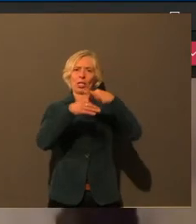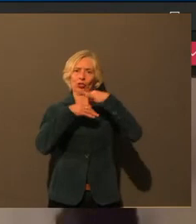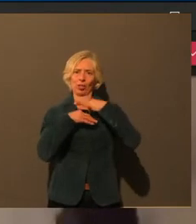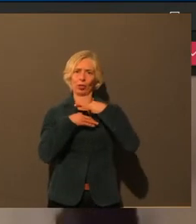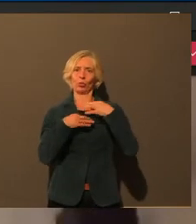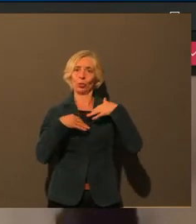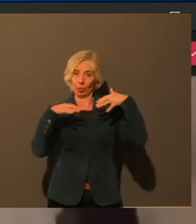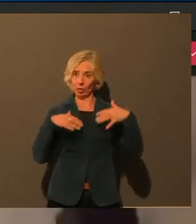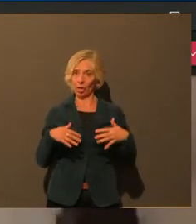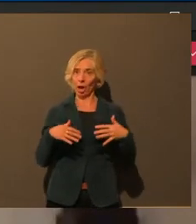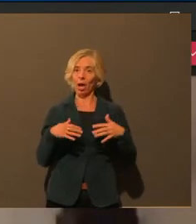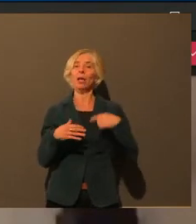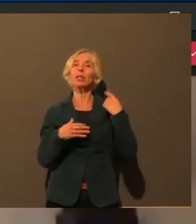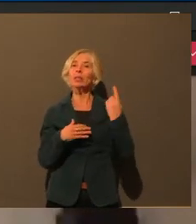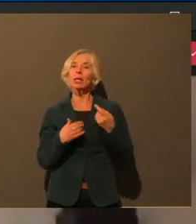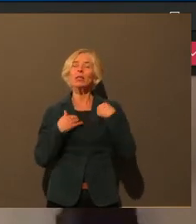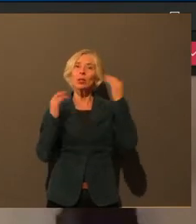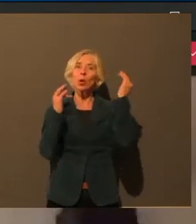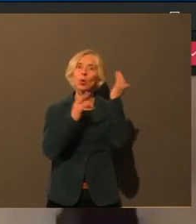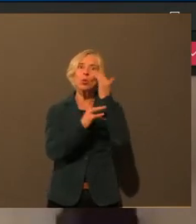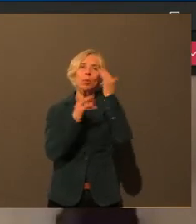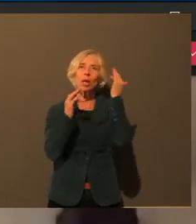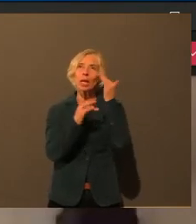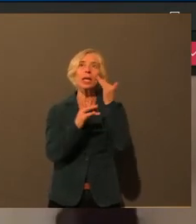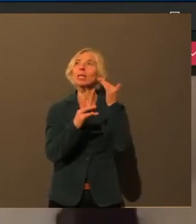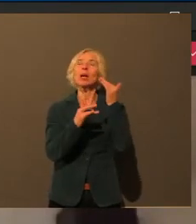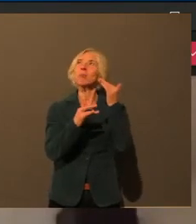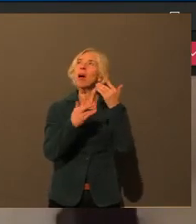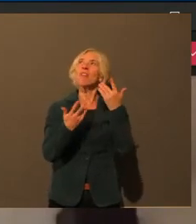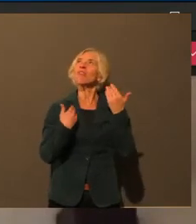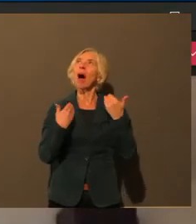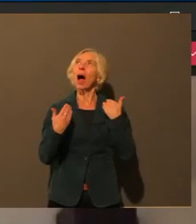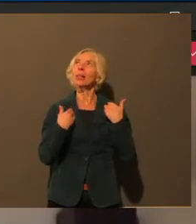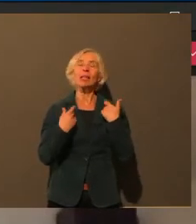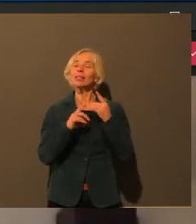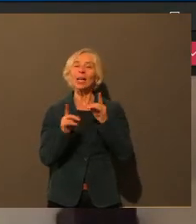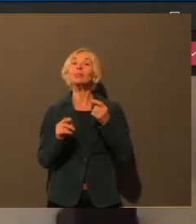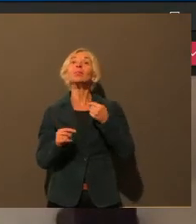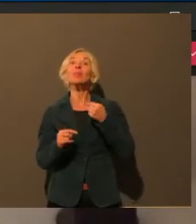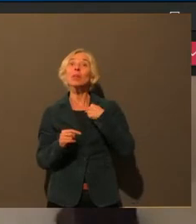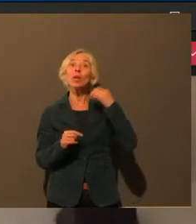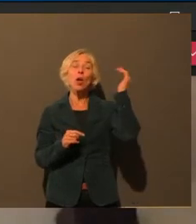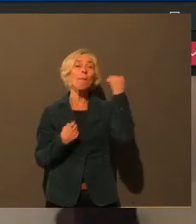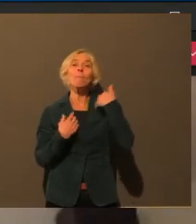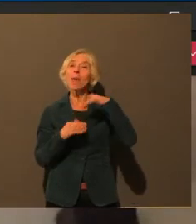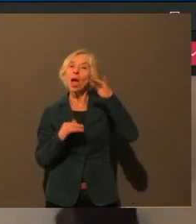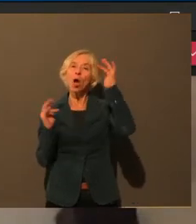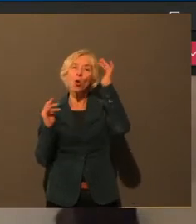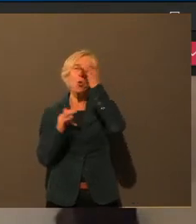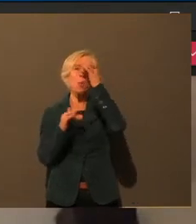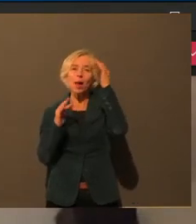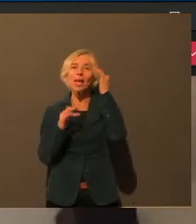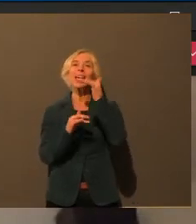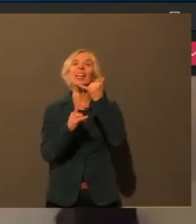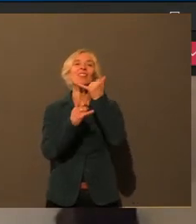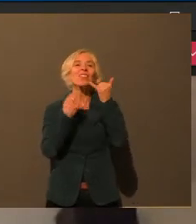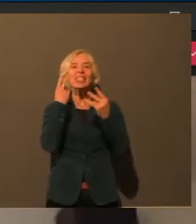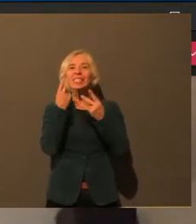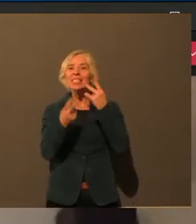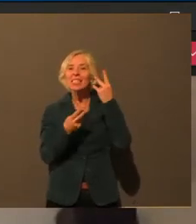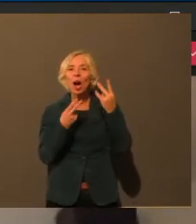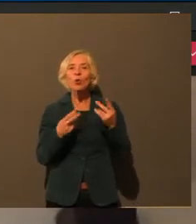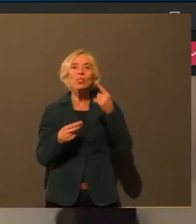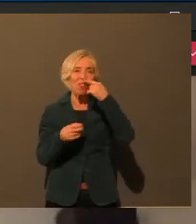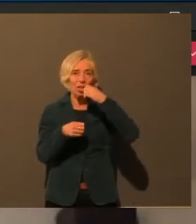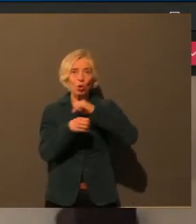beim ersten Lockdown so viel Angst verbreitet wurde, denke ich an die psychologischen Folgen. Viele